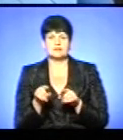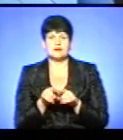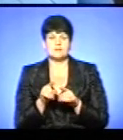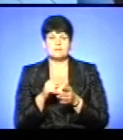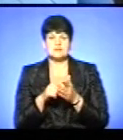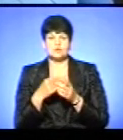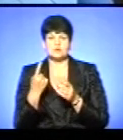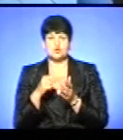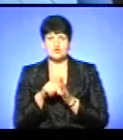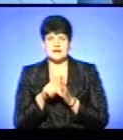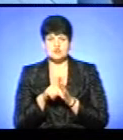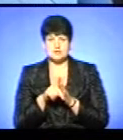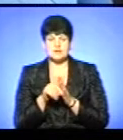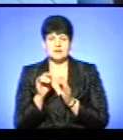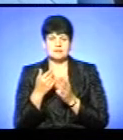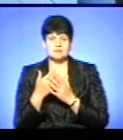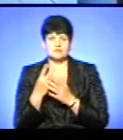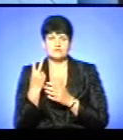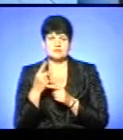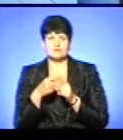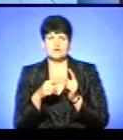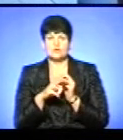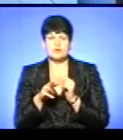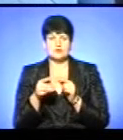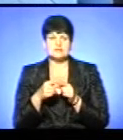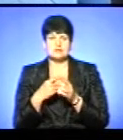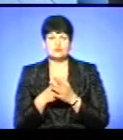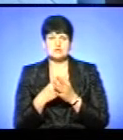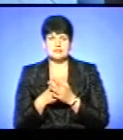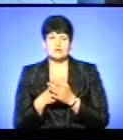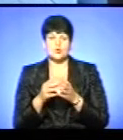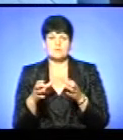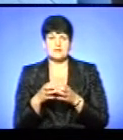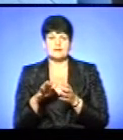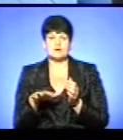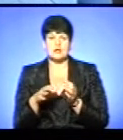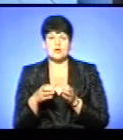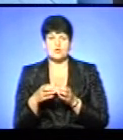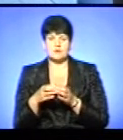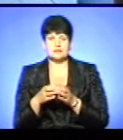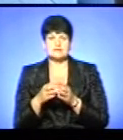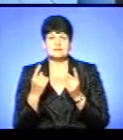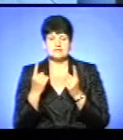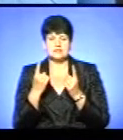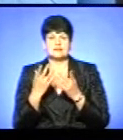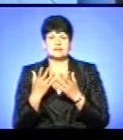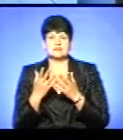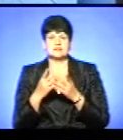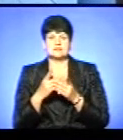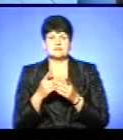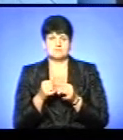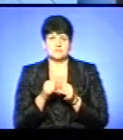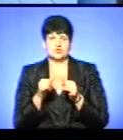міст обласного значення. І близько 2,5 мільйонів – це є бюджети об'ємної територіальні громади. Що суттєво, навіть порівню з минулим роком, збільшилися